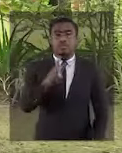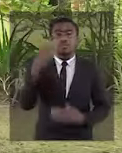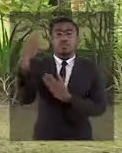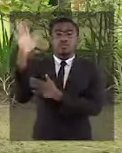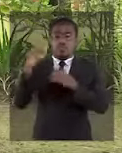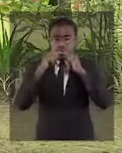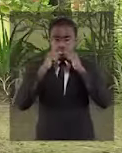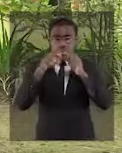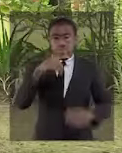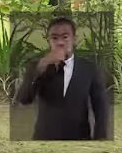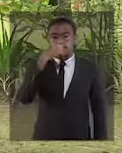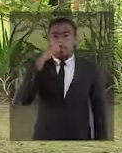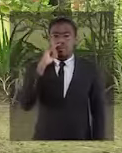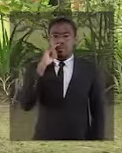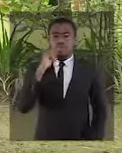bénisse le Gabon.